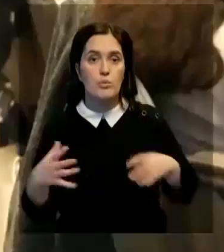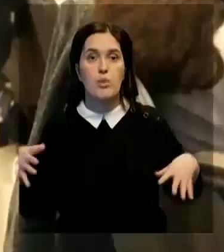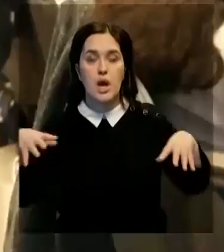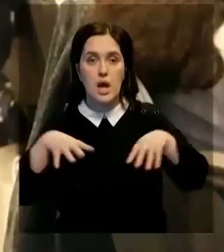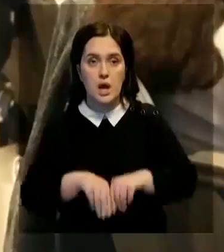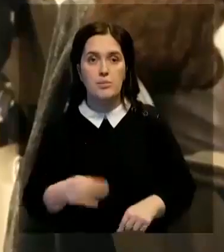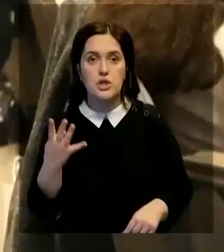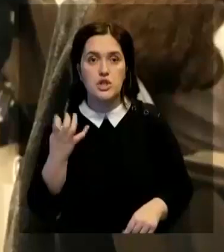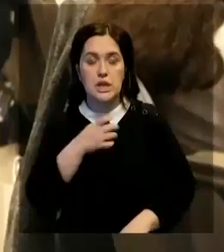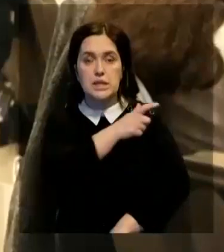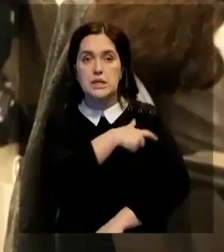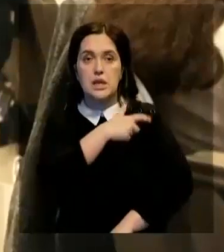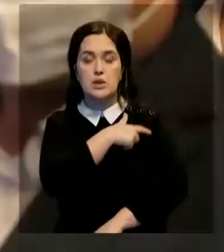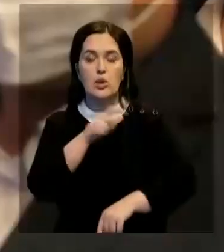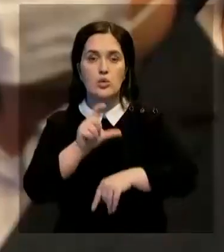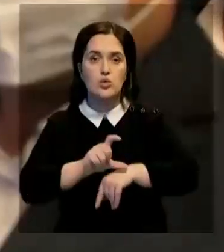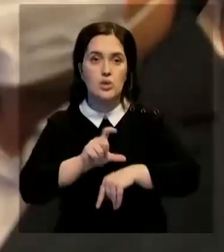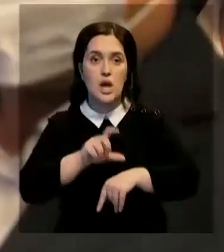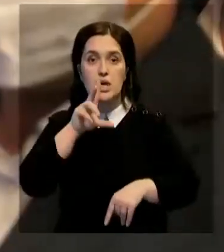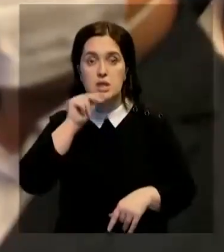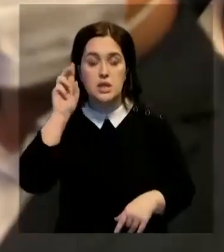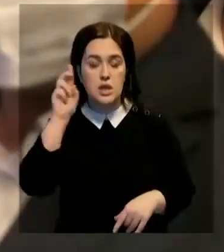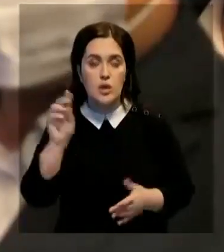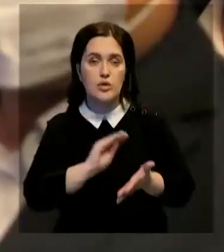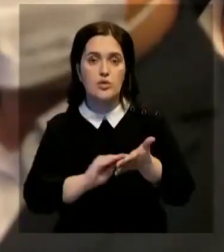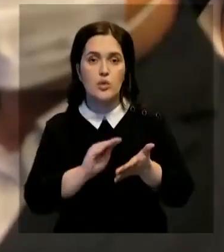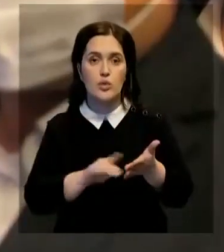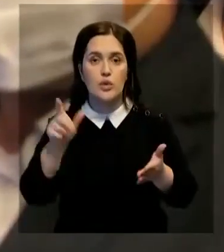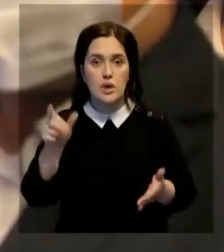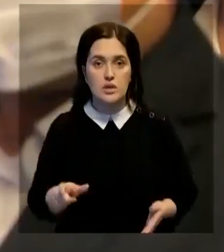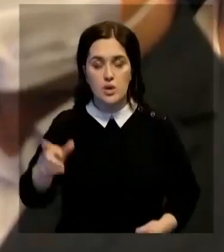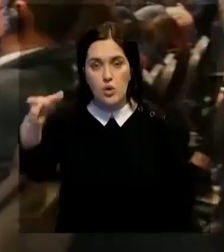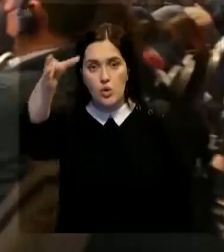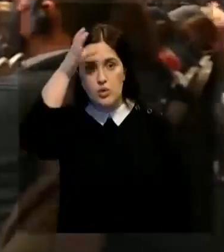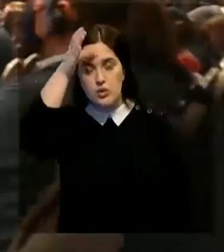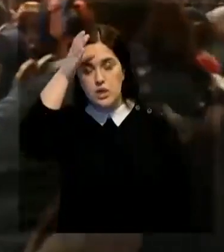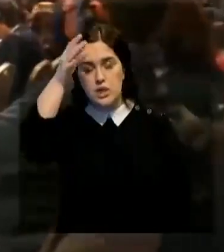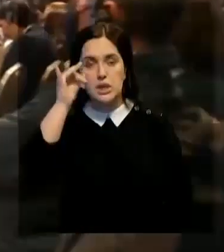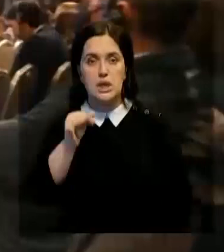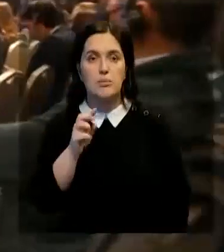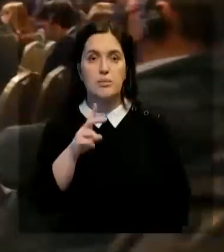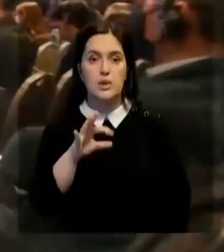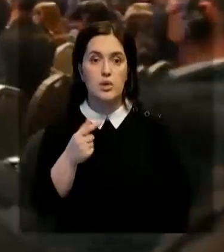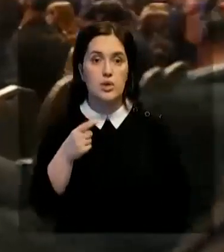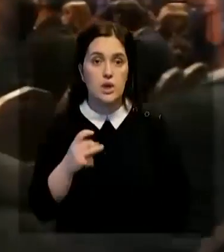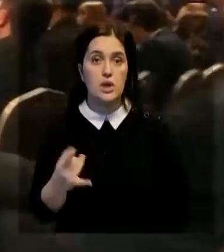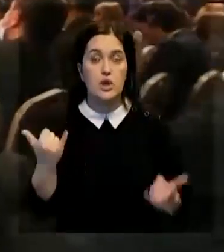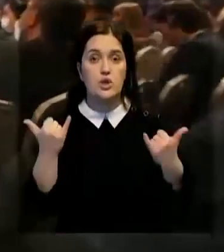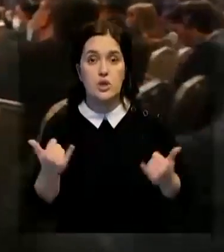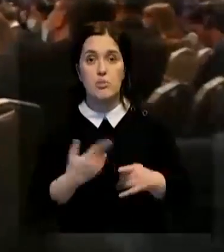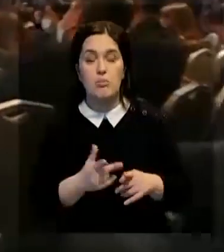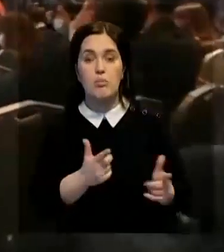400 делегатов из тюркоязычных стран. Среди них журналисты, ученые, медиа-менеджеры и блогеры. Современные методы